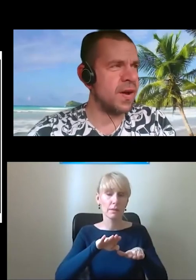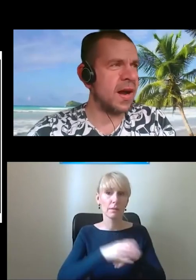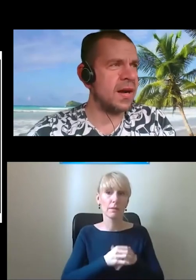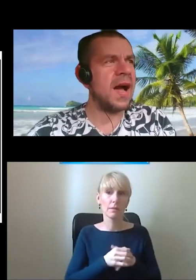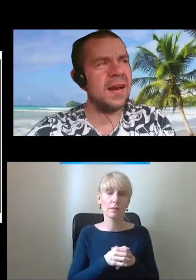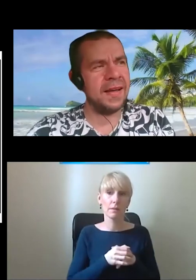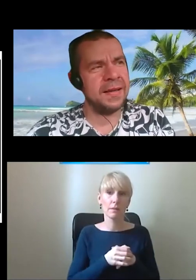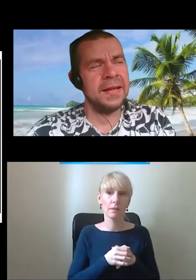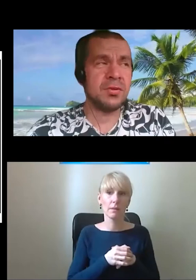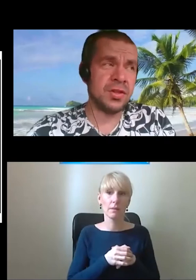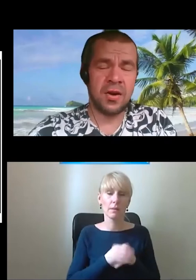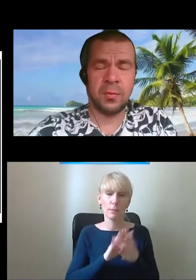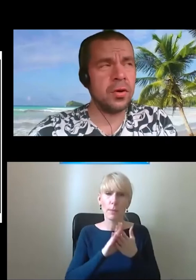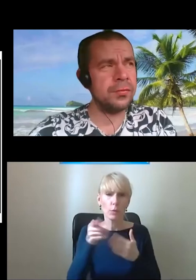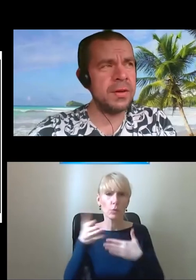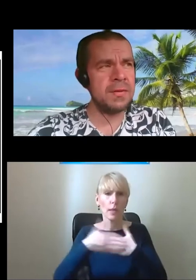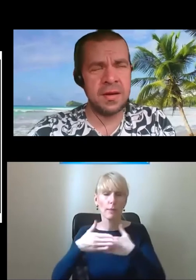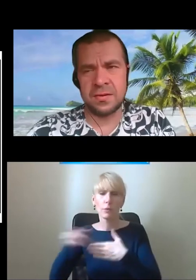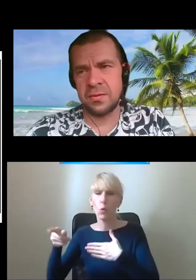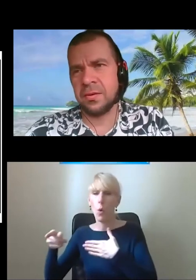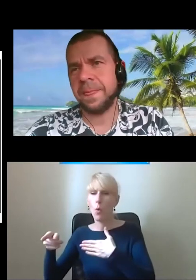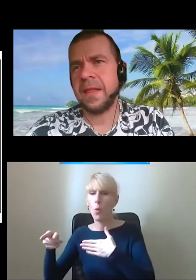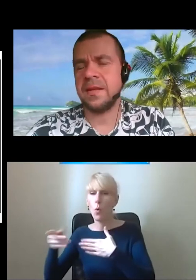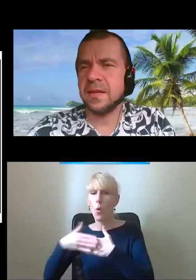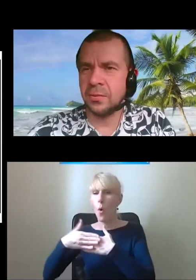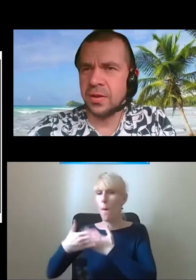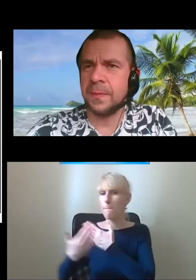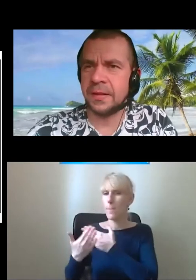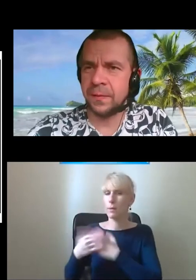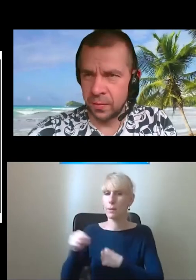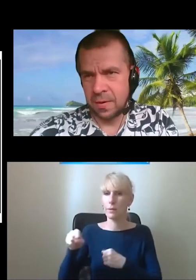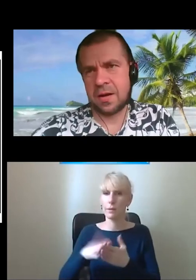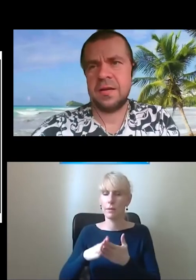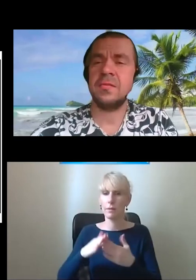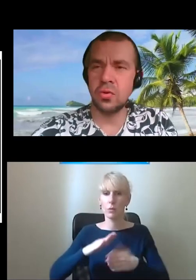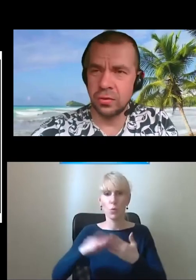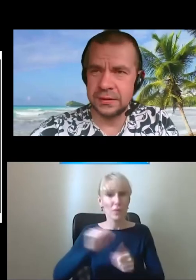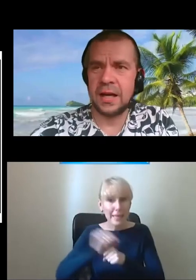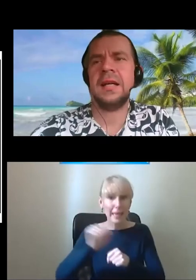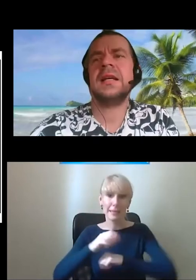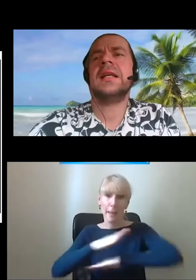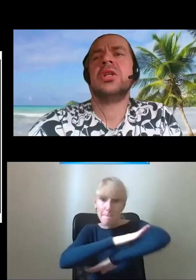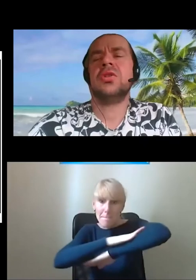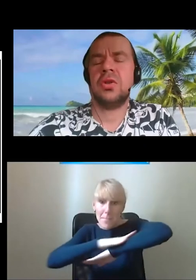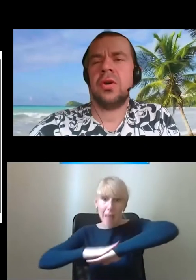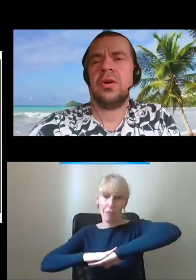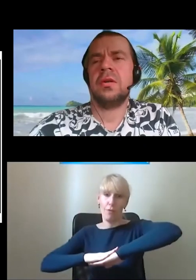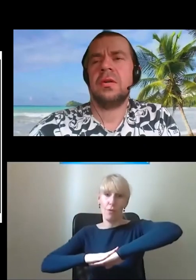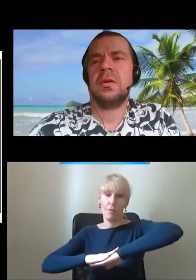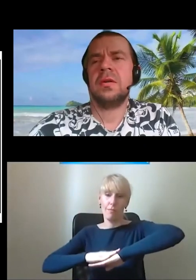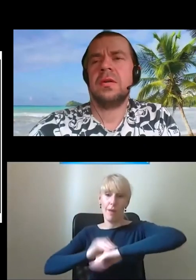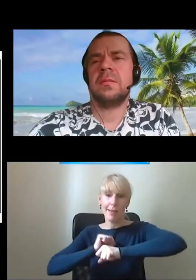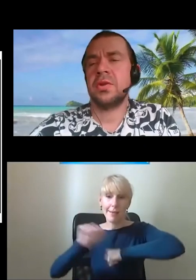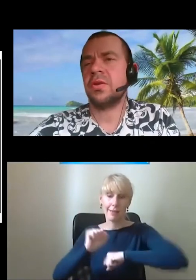nie przy tych drzwiach, ale przy drzwiach obok, w tym miejscu znajduje się platforma służąca do,